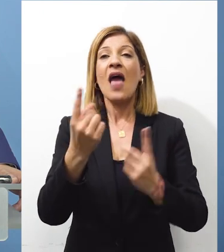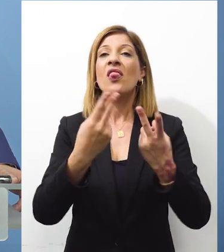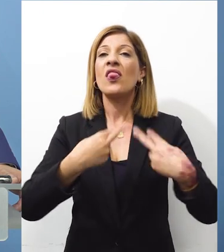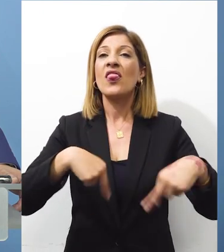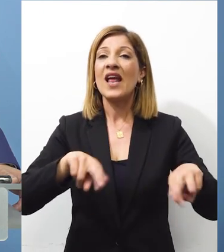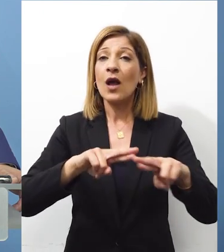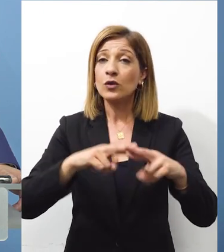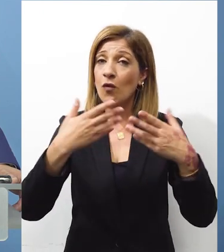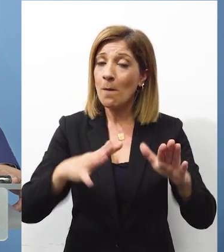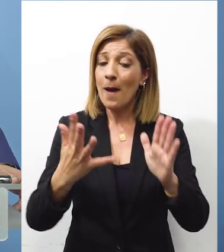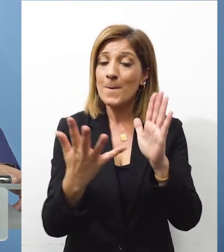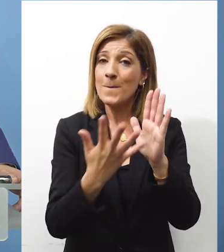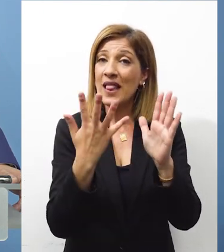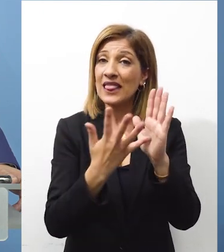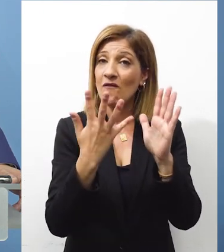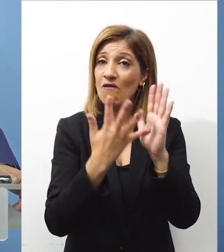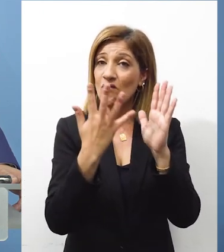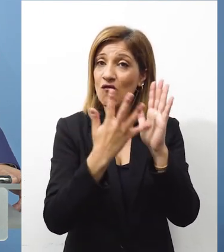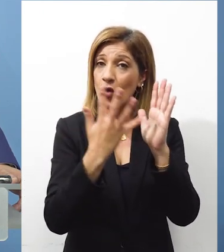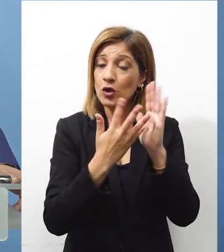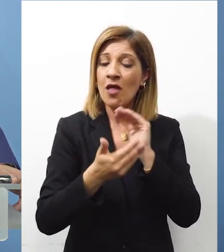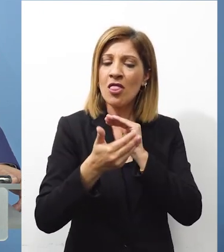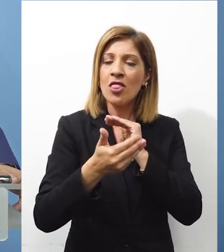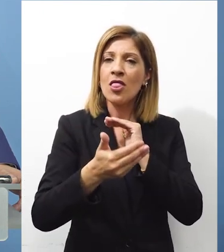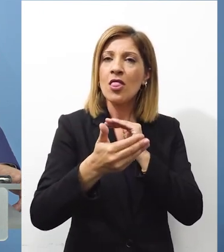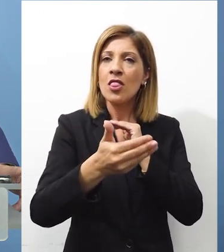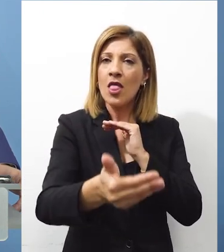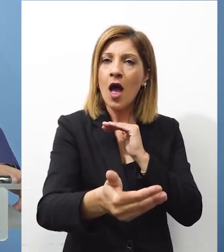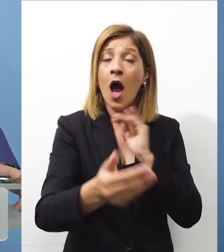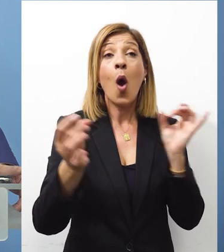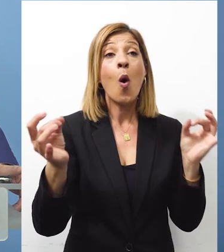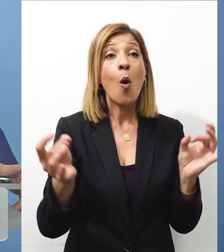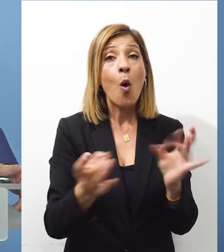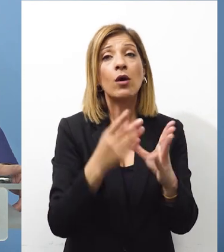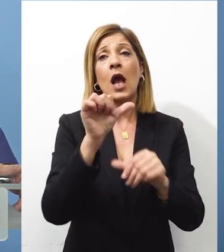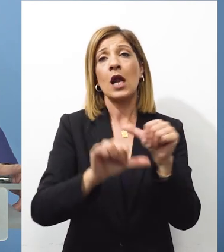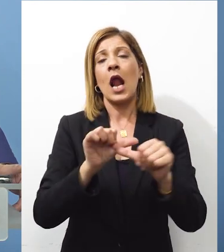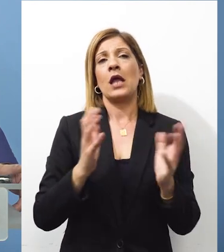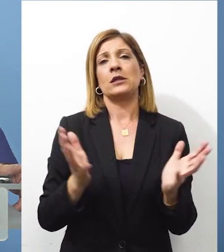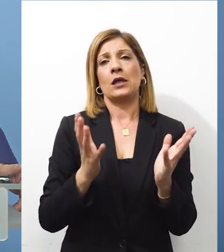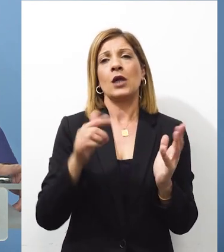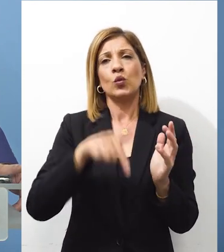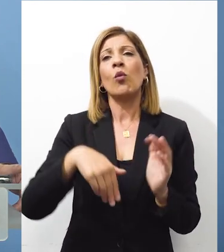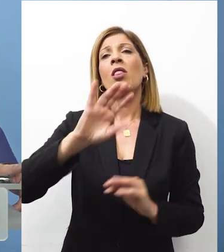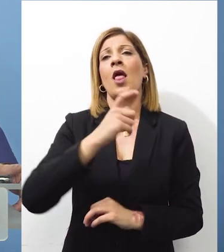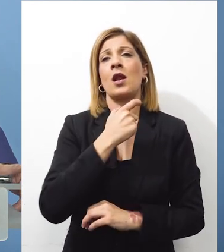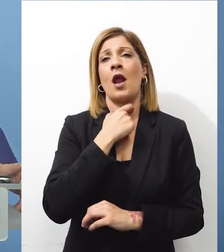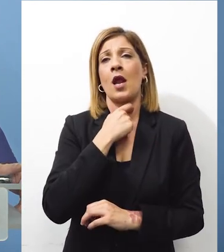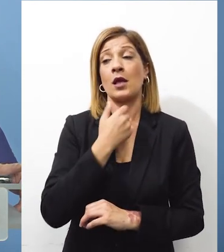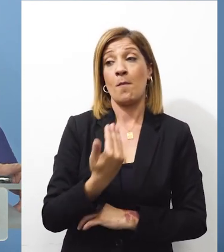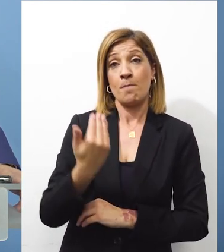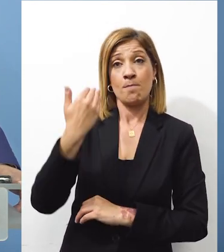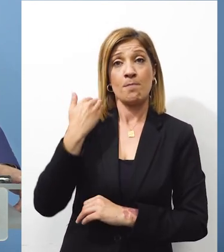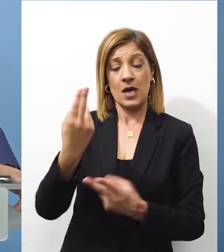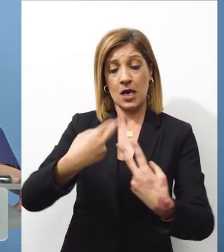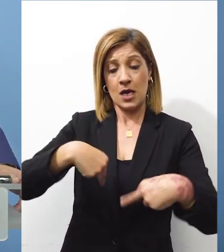συγκληθεί πέντε φορές Θα συγκαλέσει το Εθνικό Συμβούλιο όταν τα δεδομένα διαφοροποιηθούν σε σχέση με το προηγούμενο Εθνικό Συμβούλιο Αντιλαμβάνεστε ότι